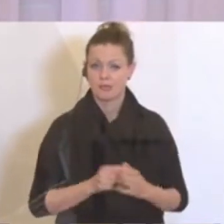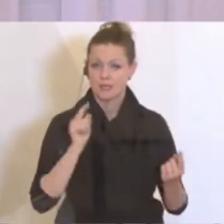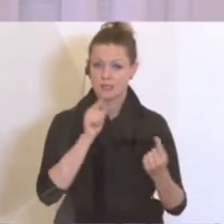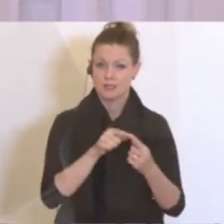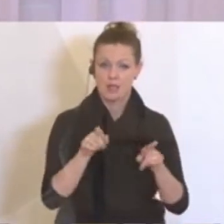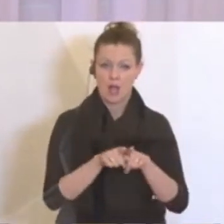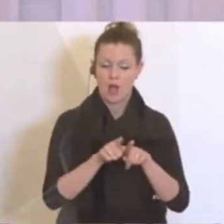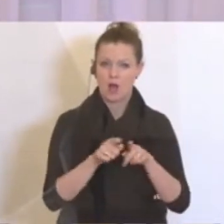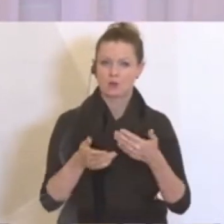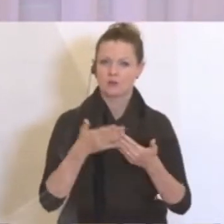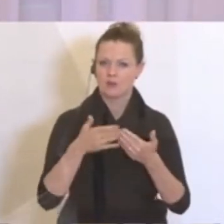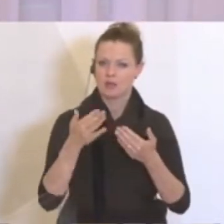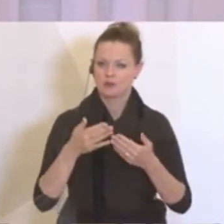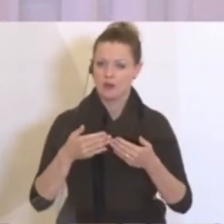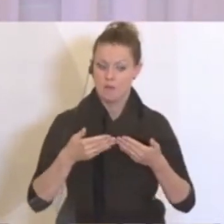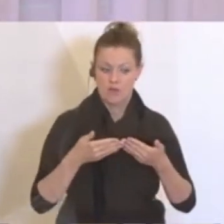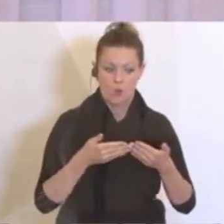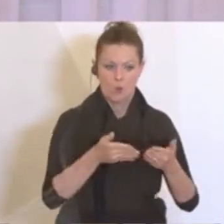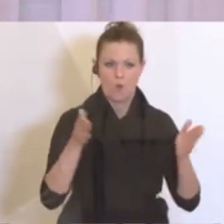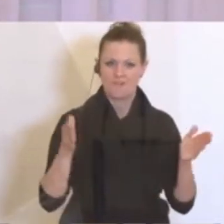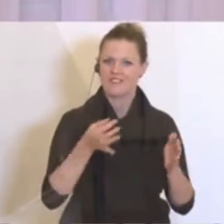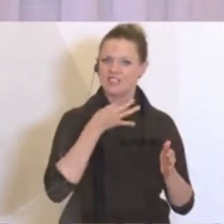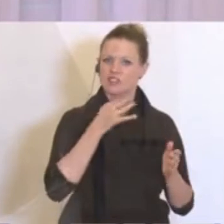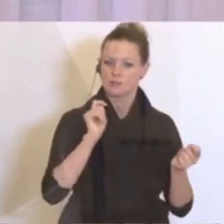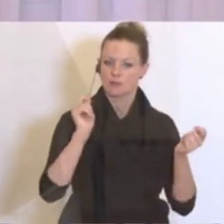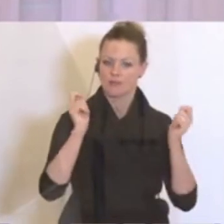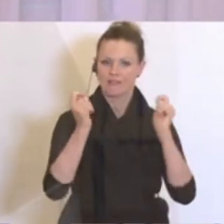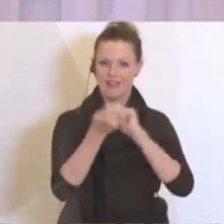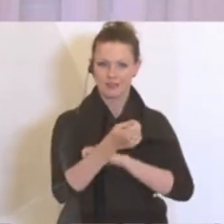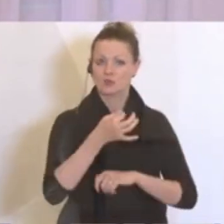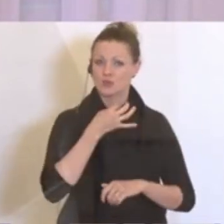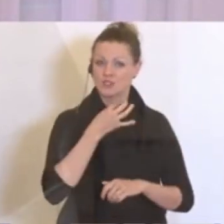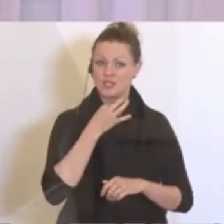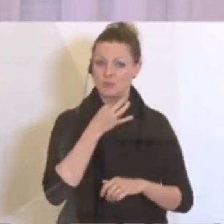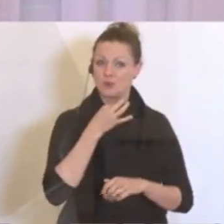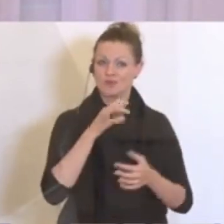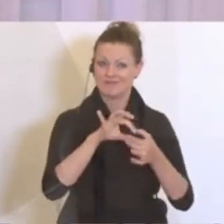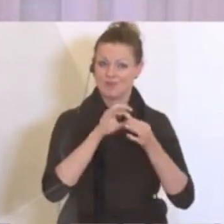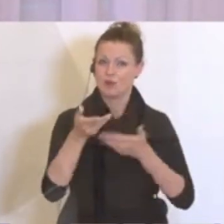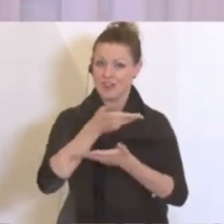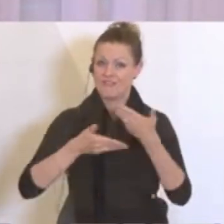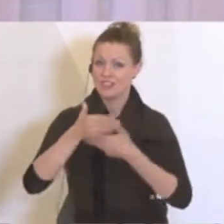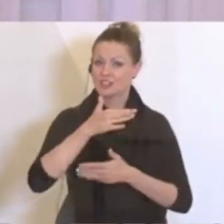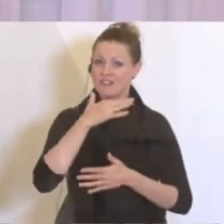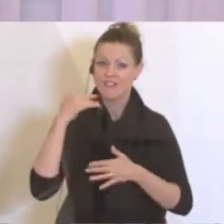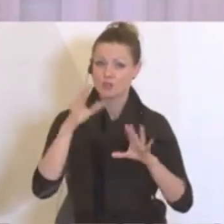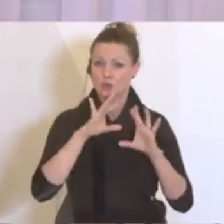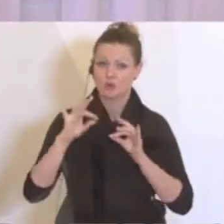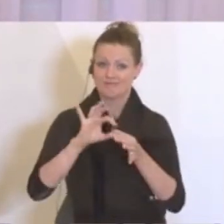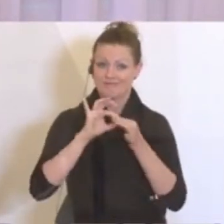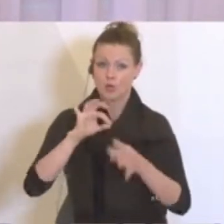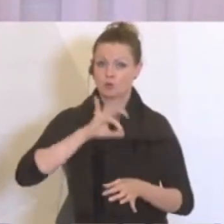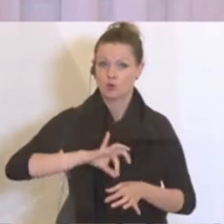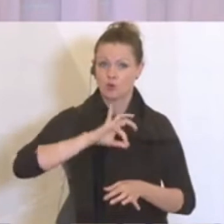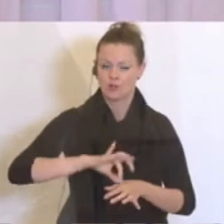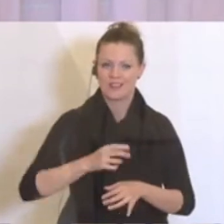aufgespeit wird, die Stimmung zu trennen. Und die Stimmung ist das Ein und Alles. Wirtschaft hat auch viel mit Psychologie zu tun. Das heißt, wir wollen natürlich, dass die